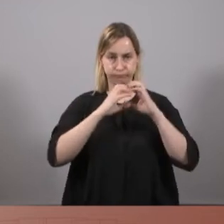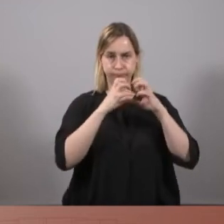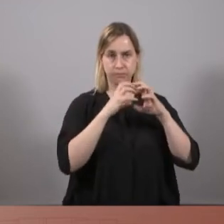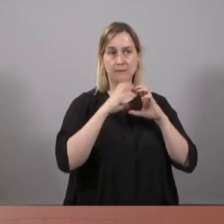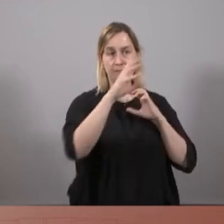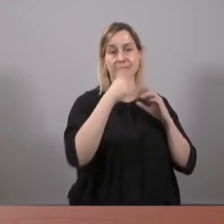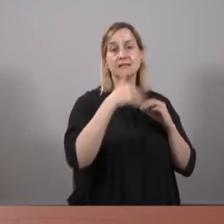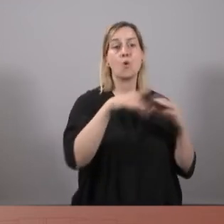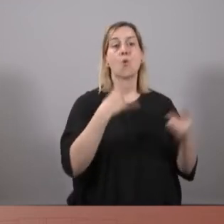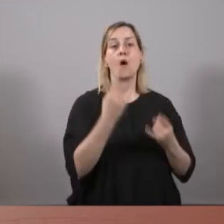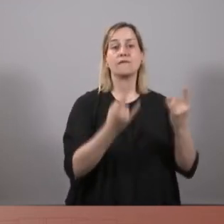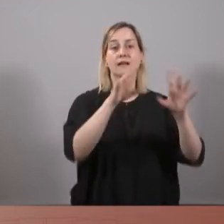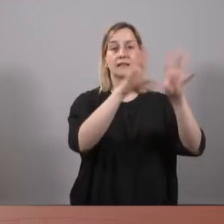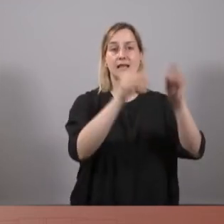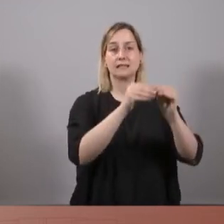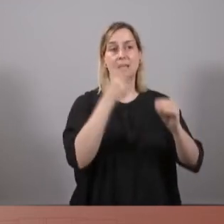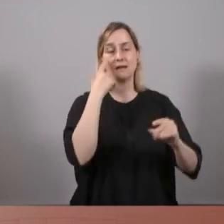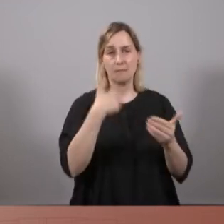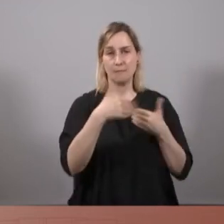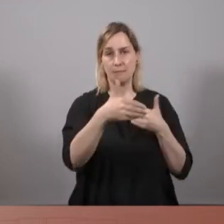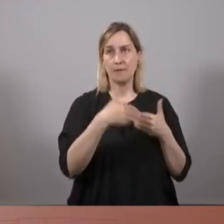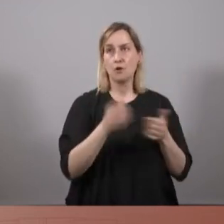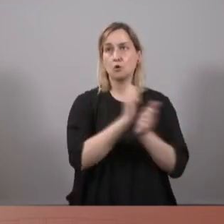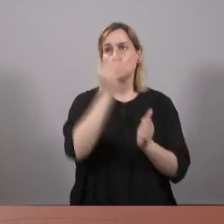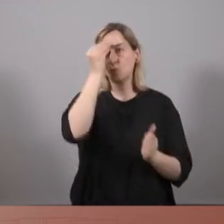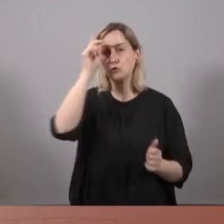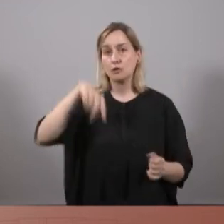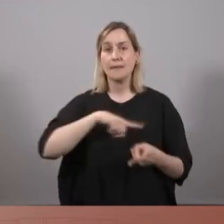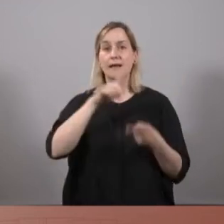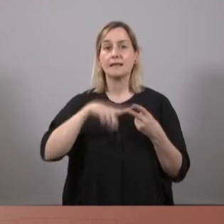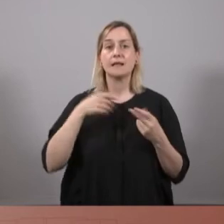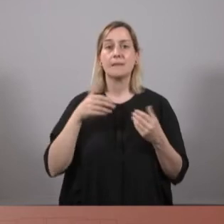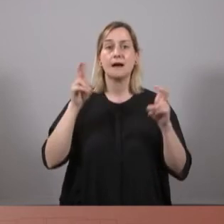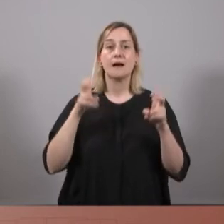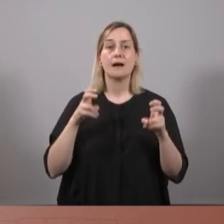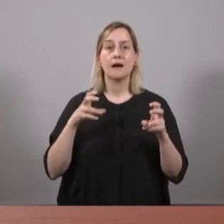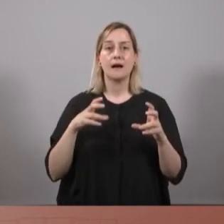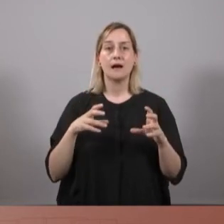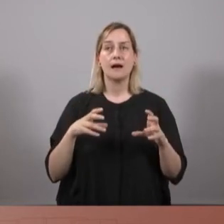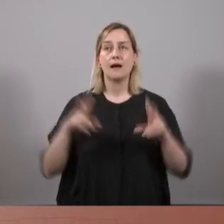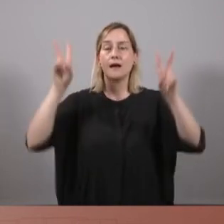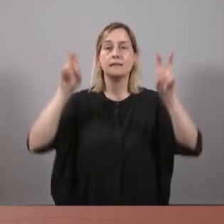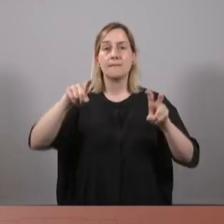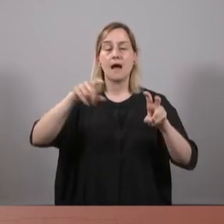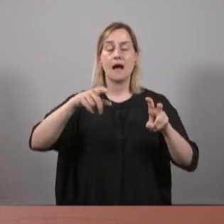els seus efectes i els seus resultats. Suposo que també veurem molt aviat la retirada de l'Abrim i de l'Arro en l'execució de